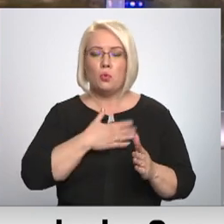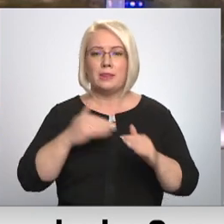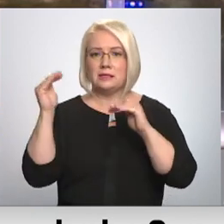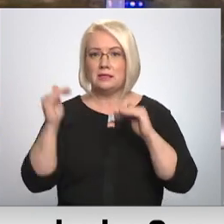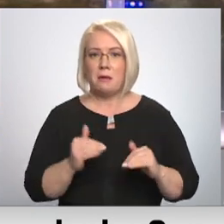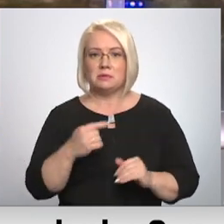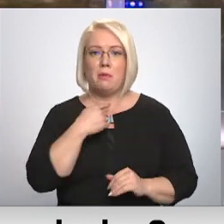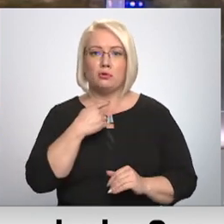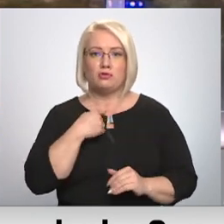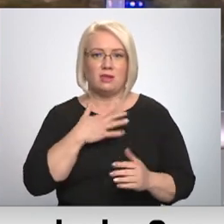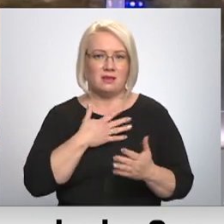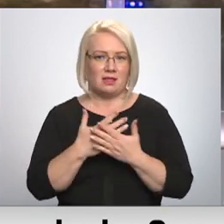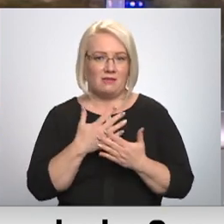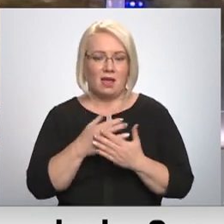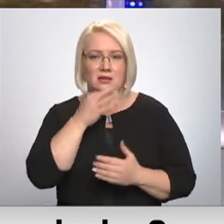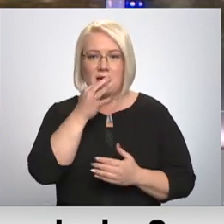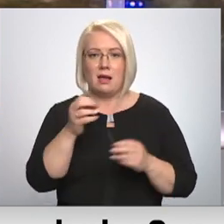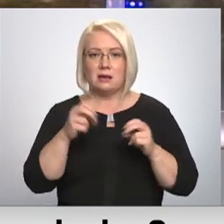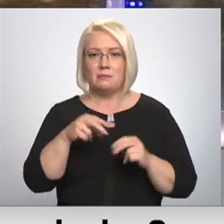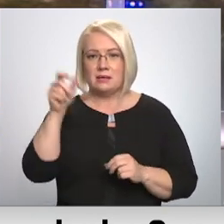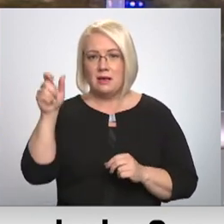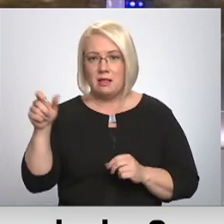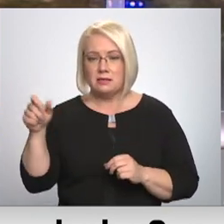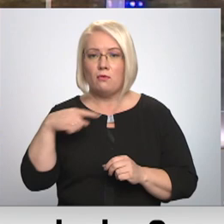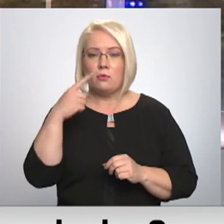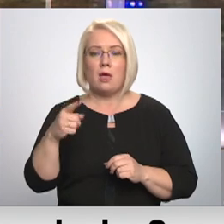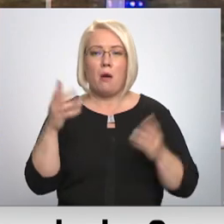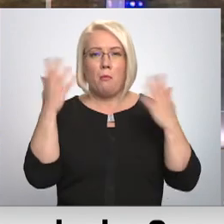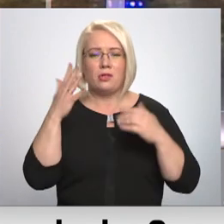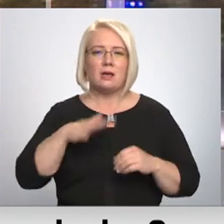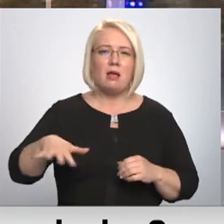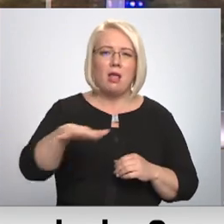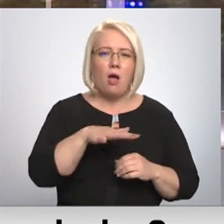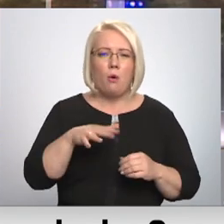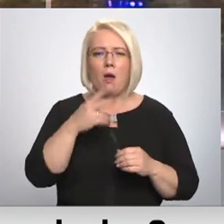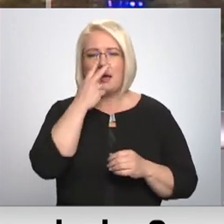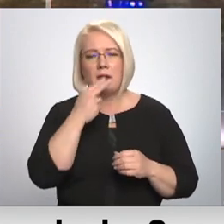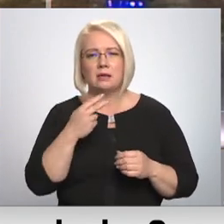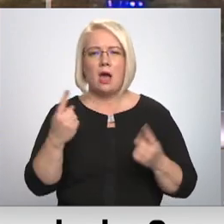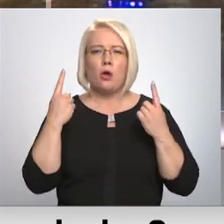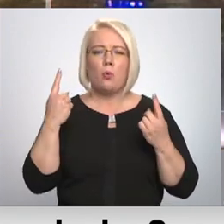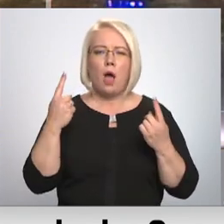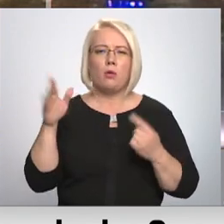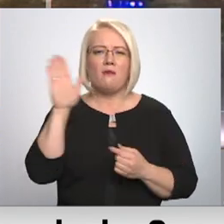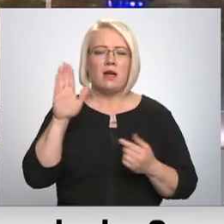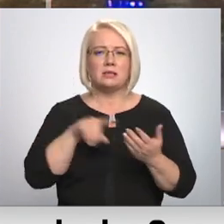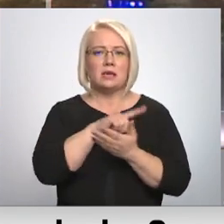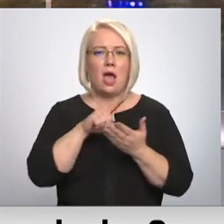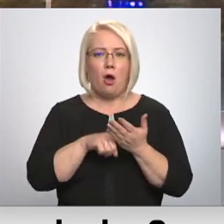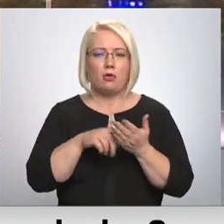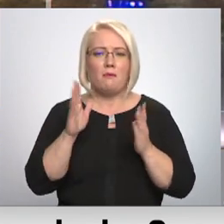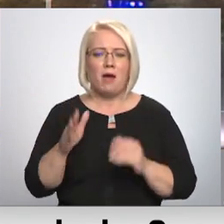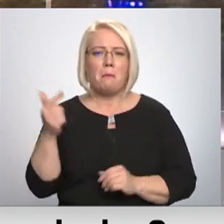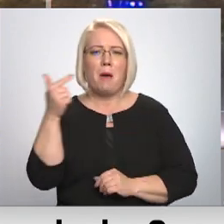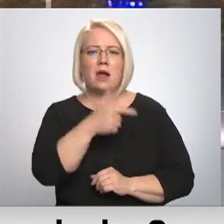balsošanas aktivitāti, prognozē eksperti. Latvijas politiskajā arēnā ierasti aktuālo, nacionālo jautājumu šoreiz var pārtrumpot